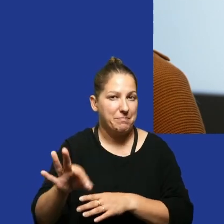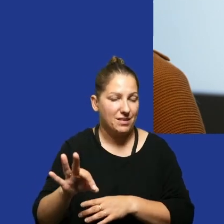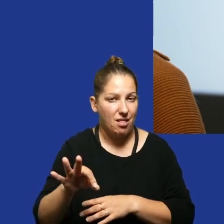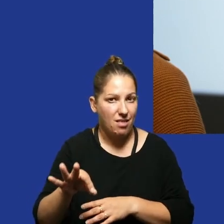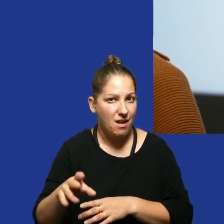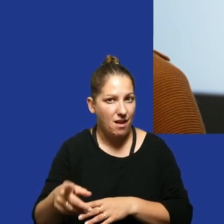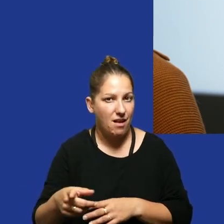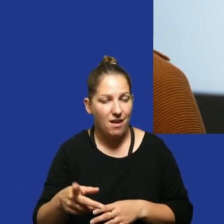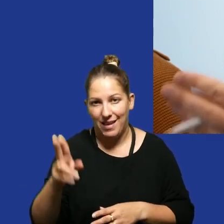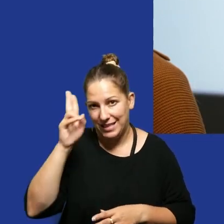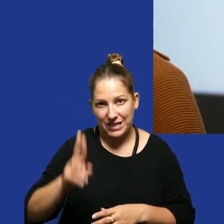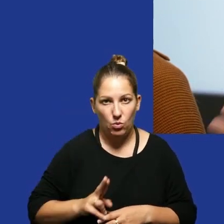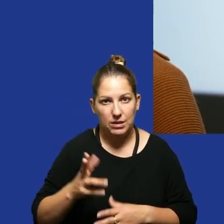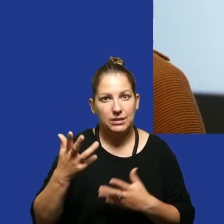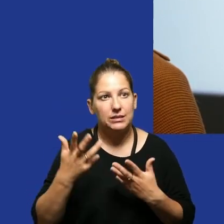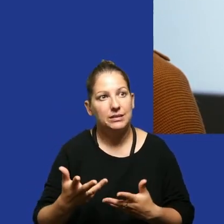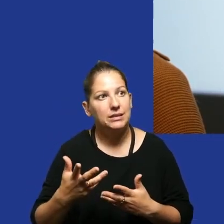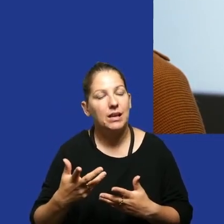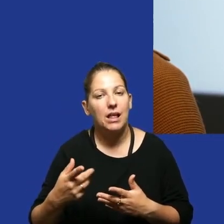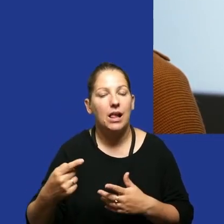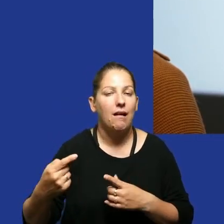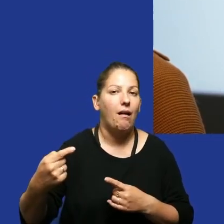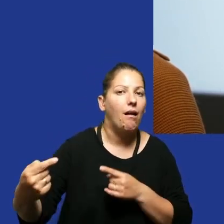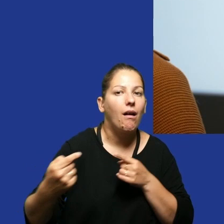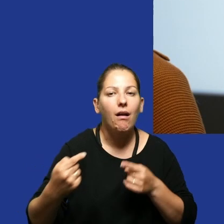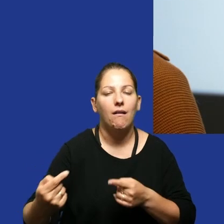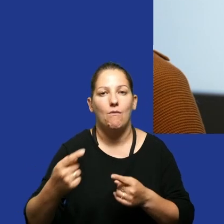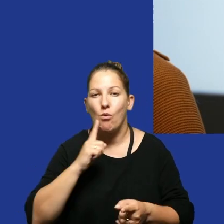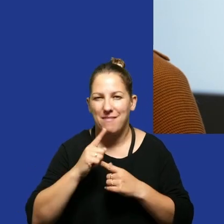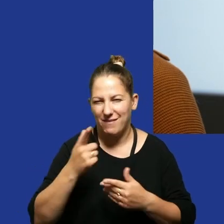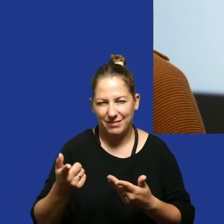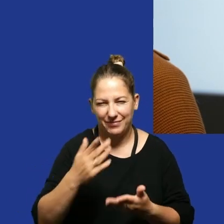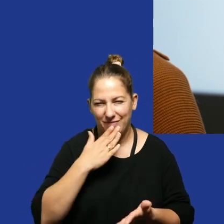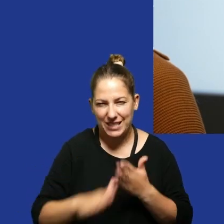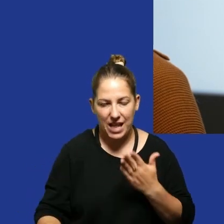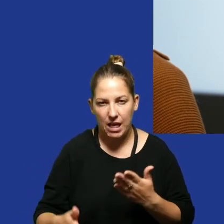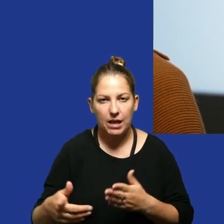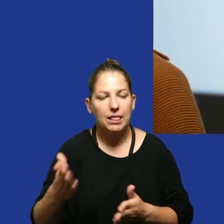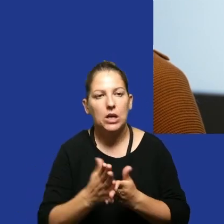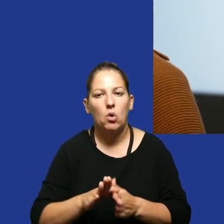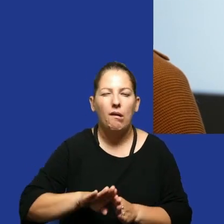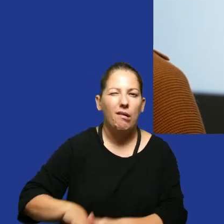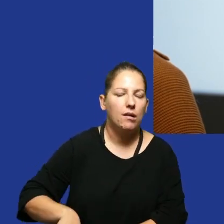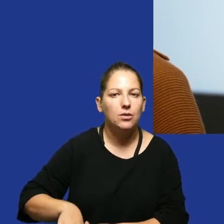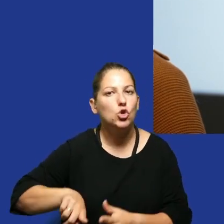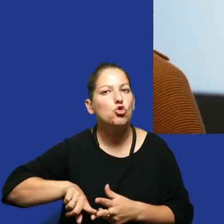To nie są instytucje, które chcą polemizować albo w jakikolwiek sposób rozmawiać, tylko właśnie nas wpychają do tej dziury.